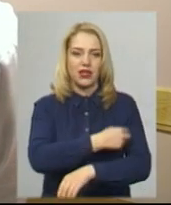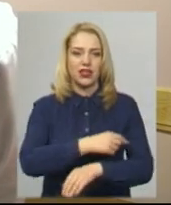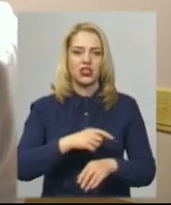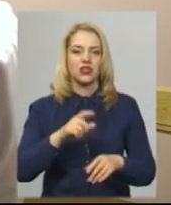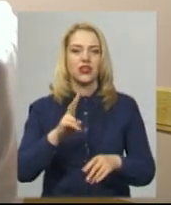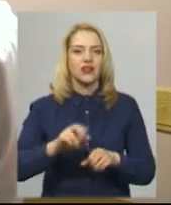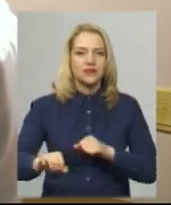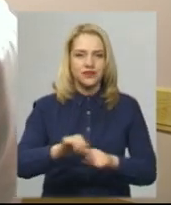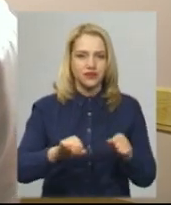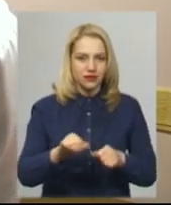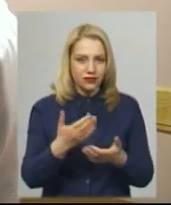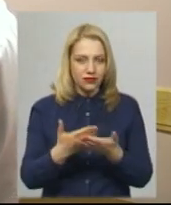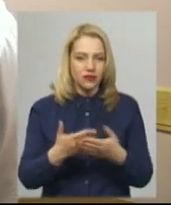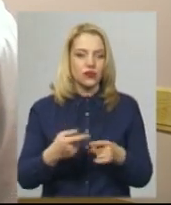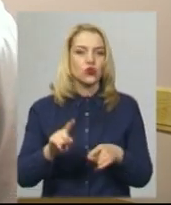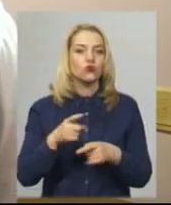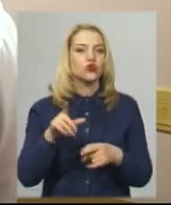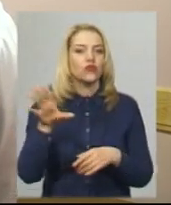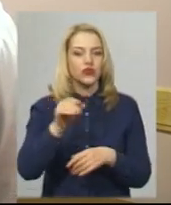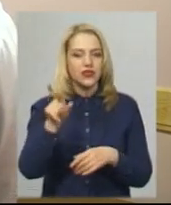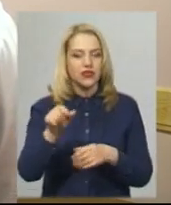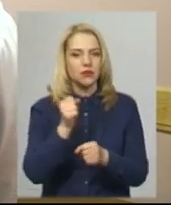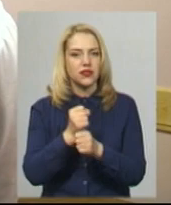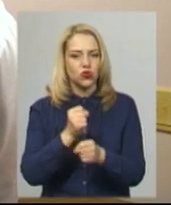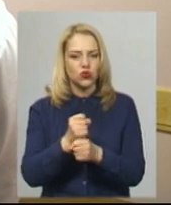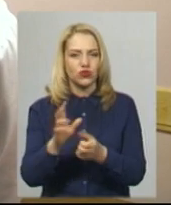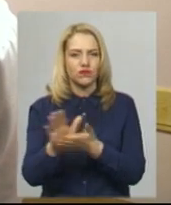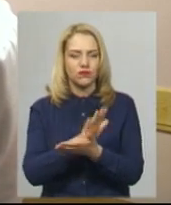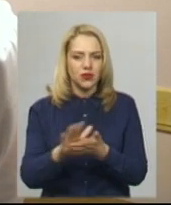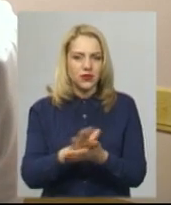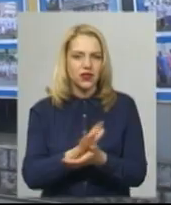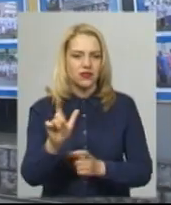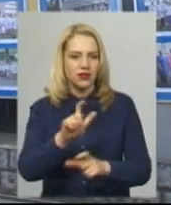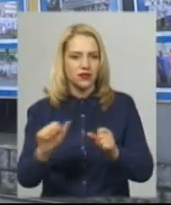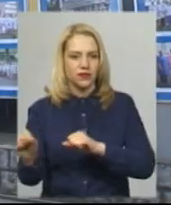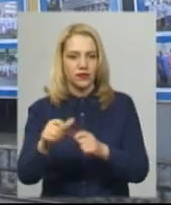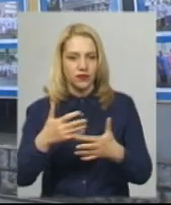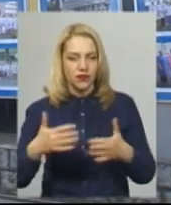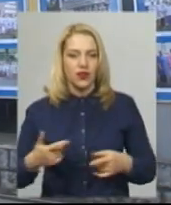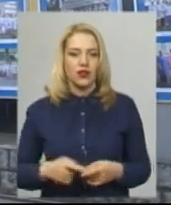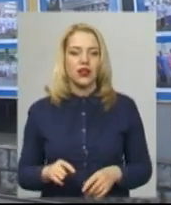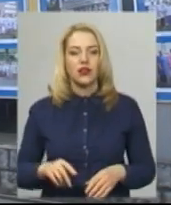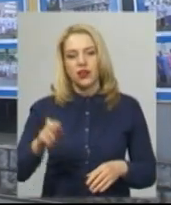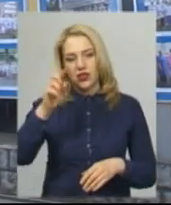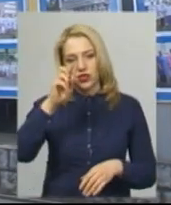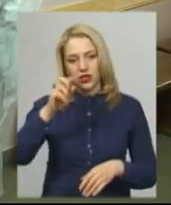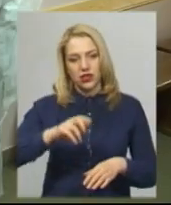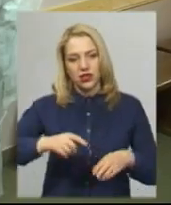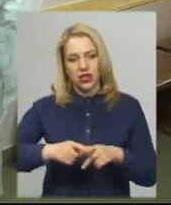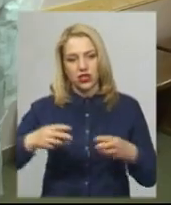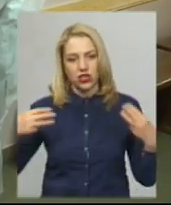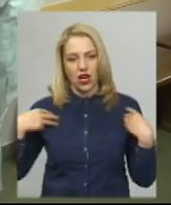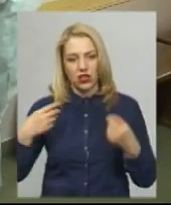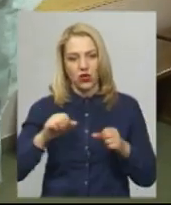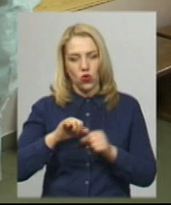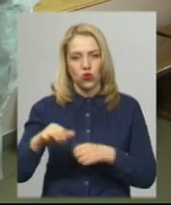вони працюють по утилізації, прибиранню території. Начальник управління охорони здоров'я Хмельницької міської